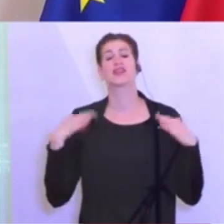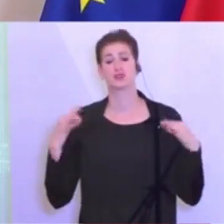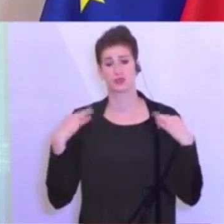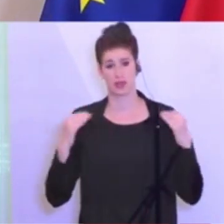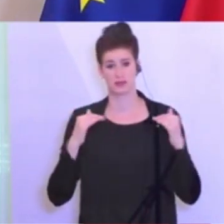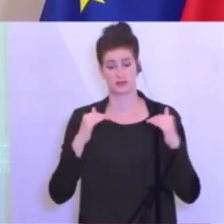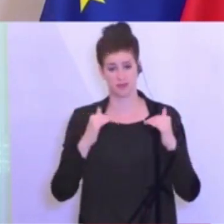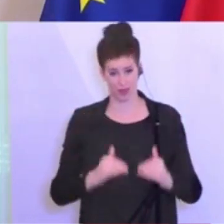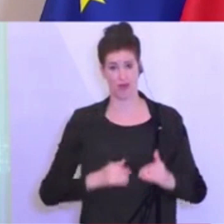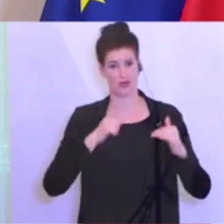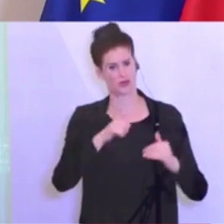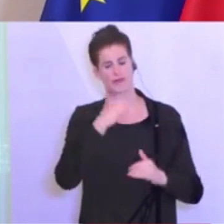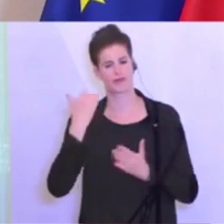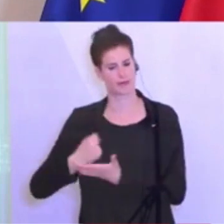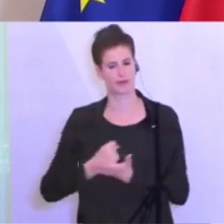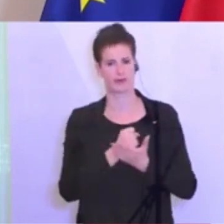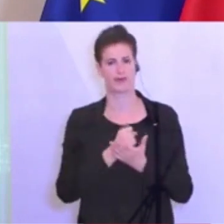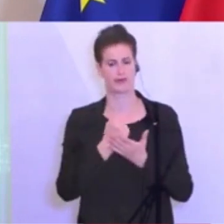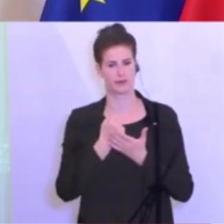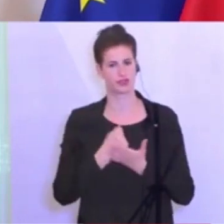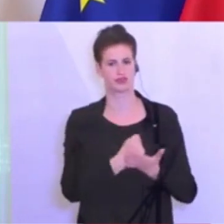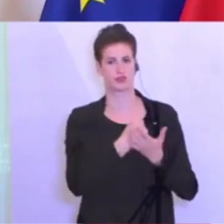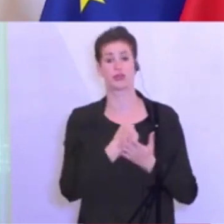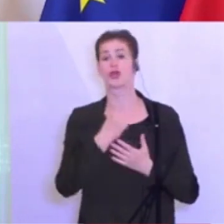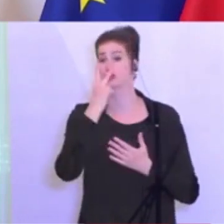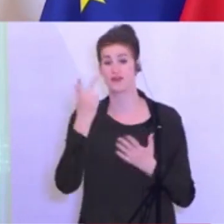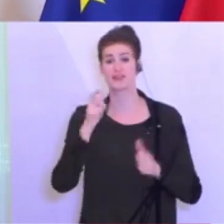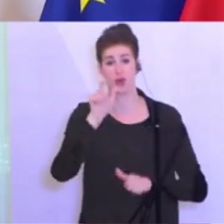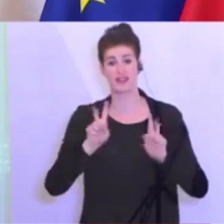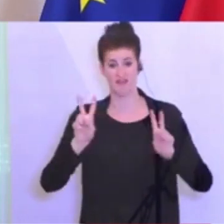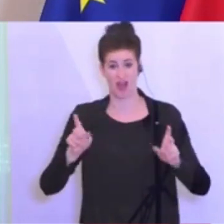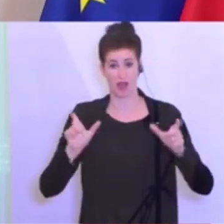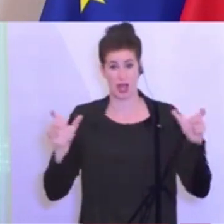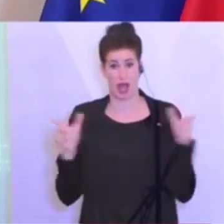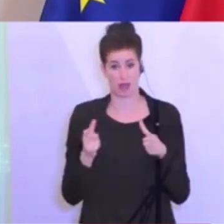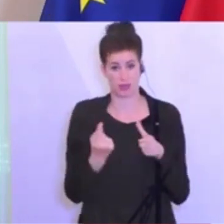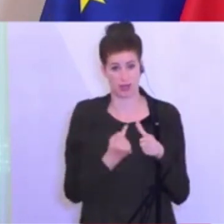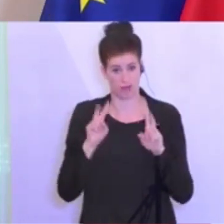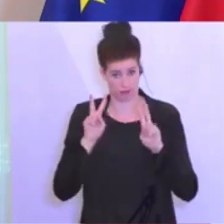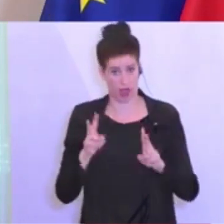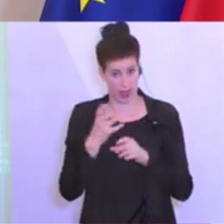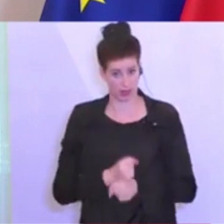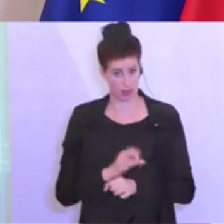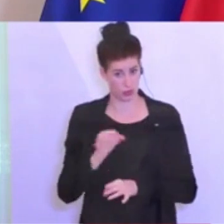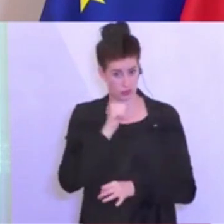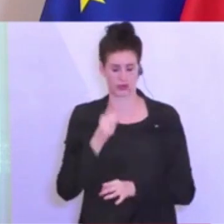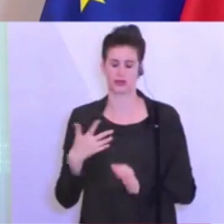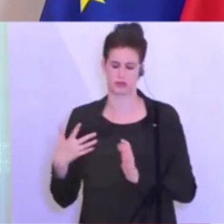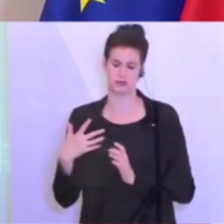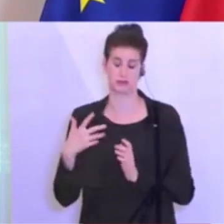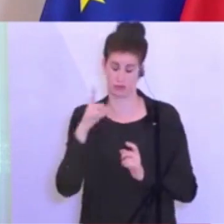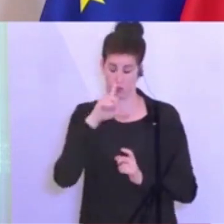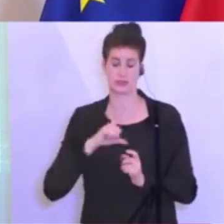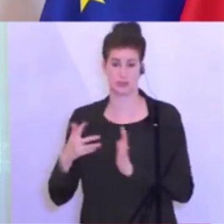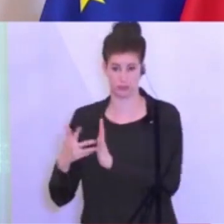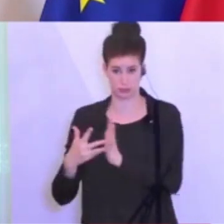unterstützt. Das heißt, wir haben kontrolliert, ob die Quarantäne tatsächlich eingehalten ist. Wir haben über 2.800 Mal versucht, möglichst rasch mit